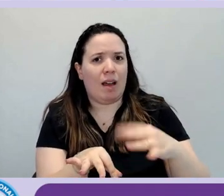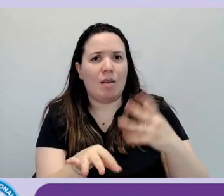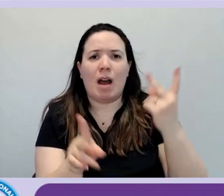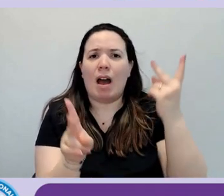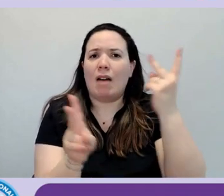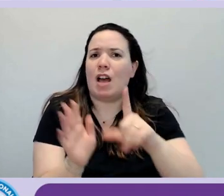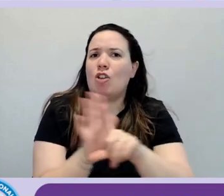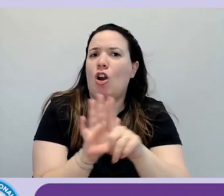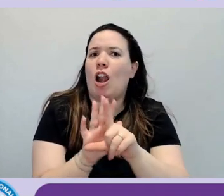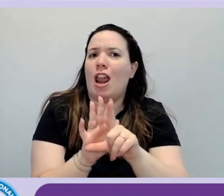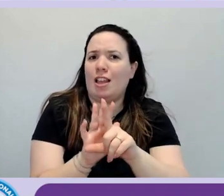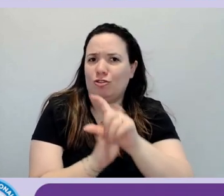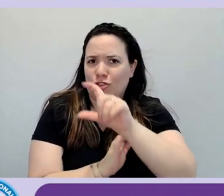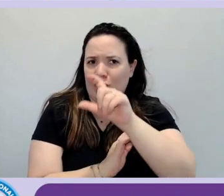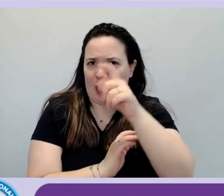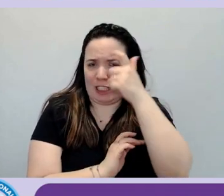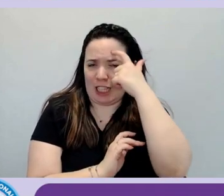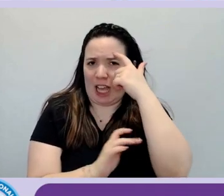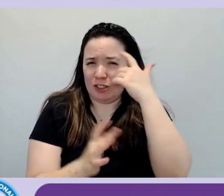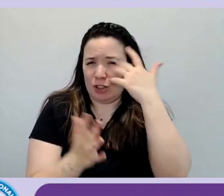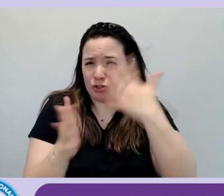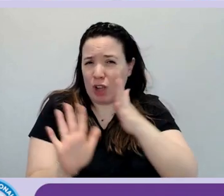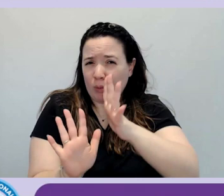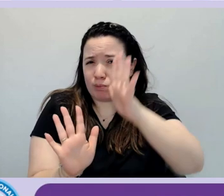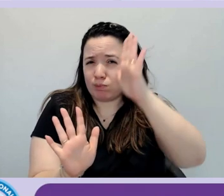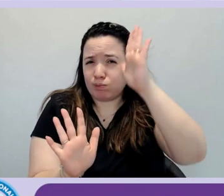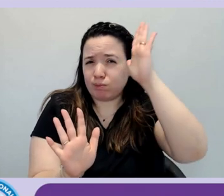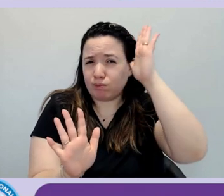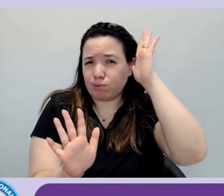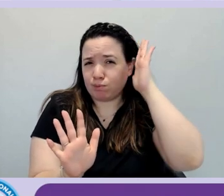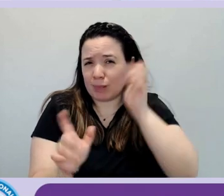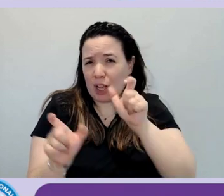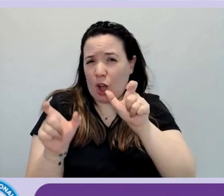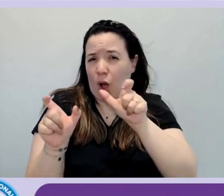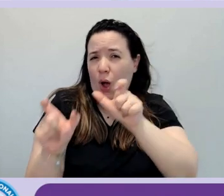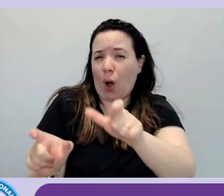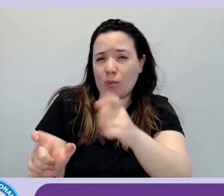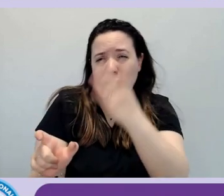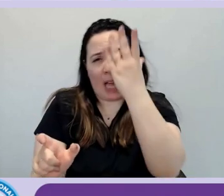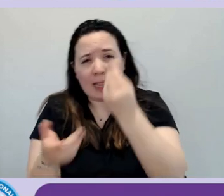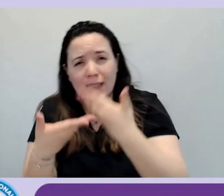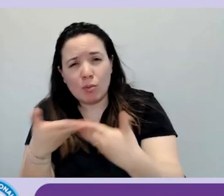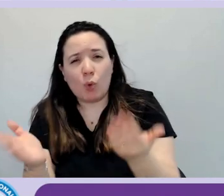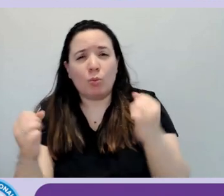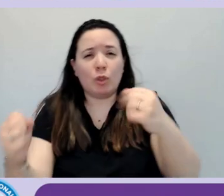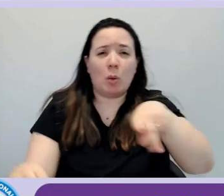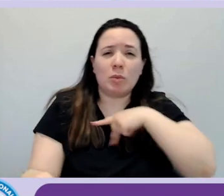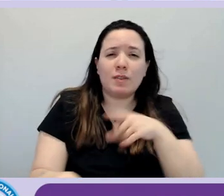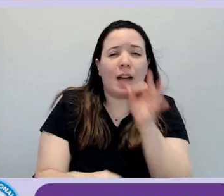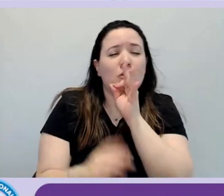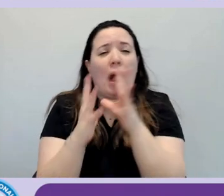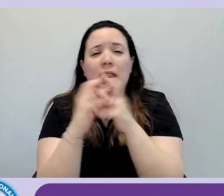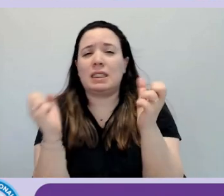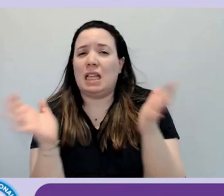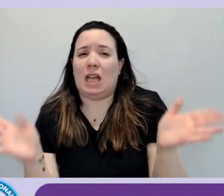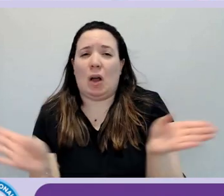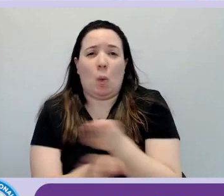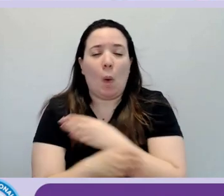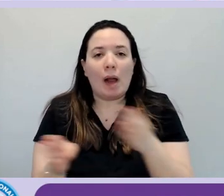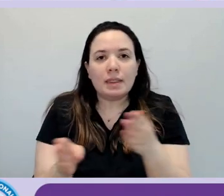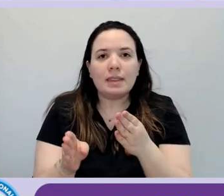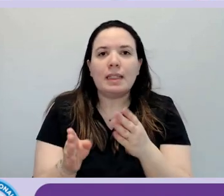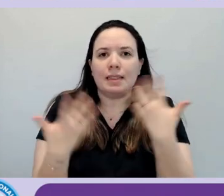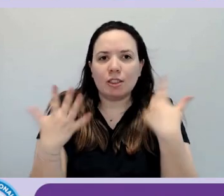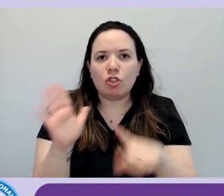obbligano, già obbligano qualsiasi azienda, qualsiasi soggetto pubblico o privato di qualsiasi dimensione a garantire l